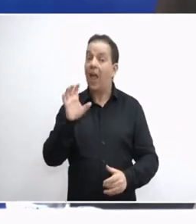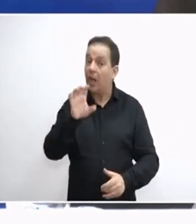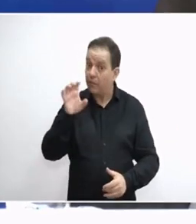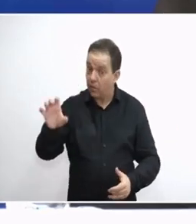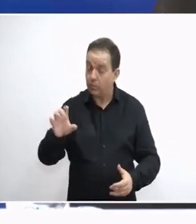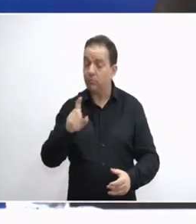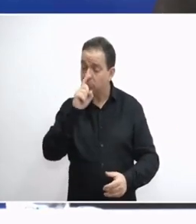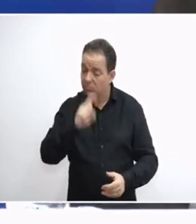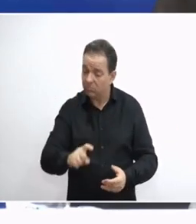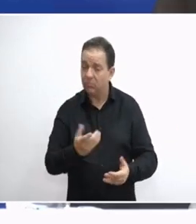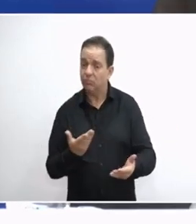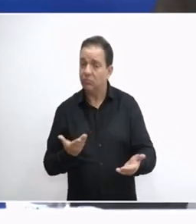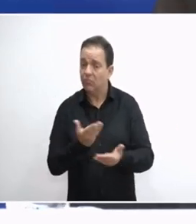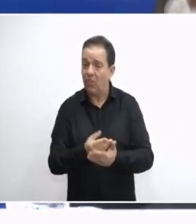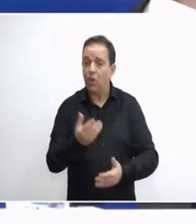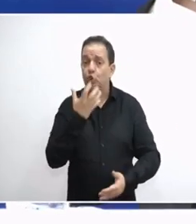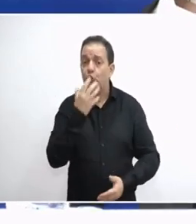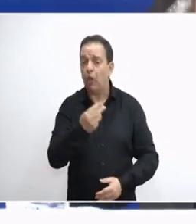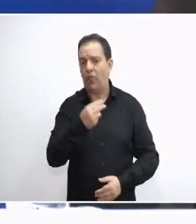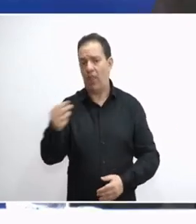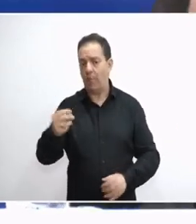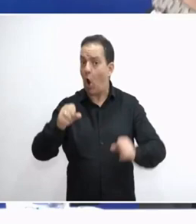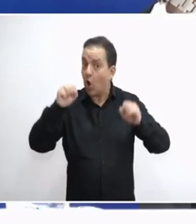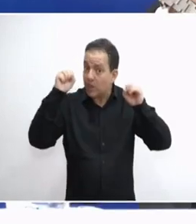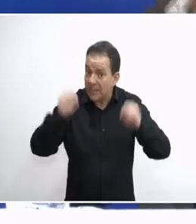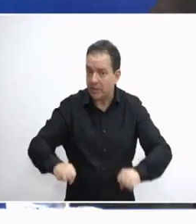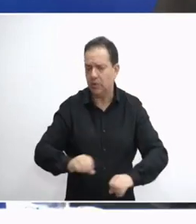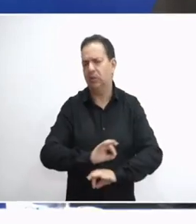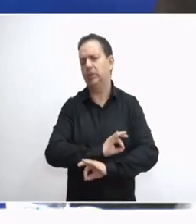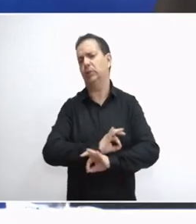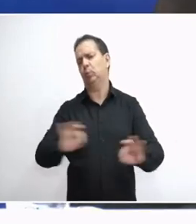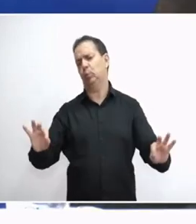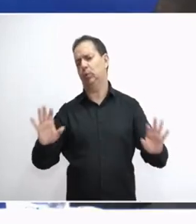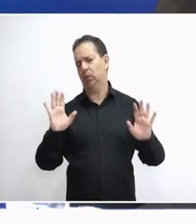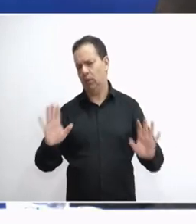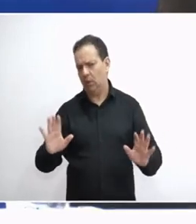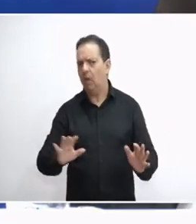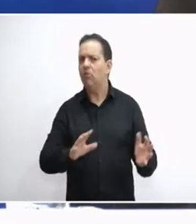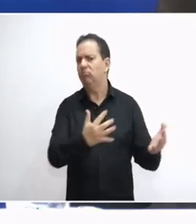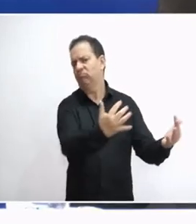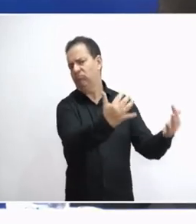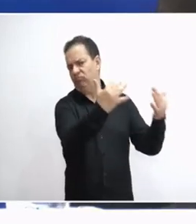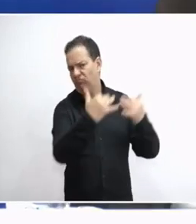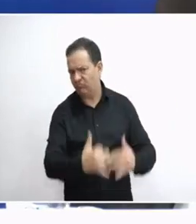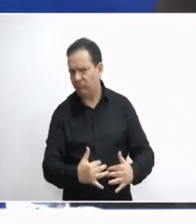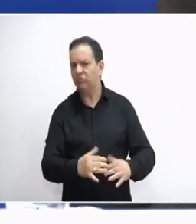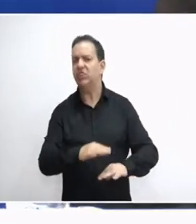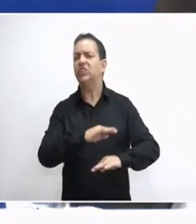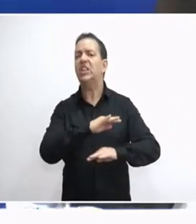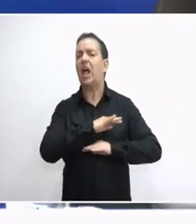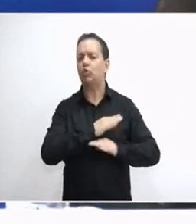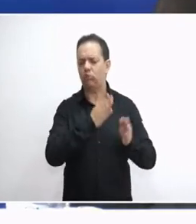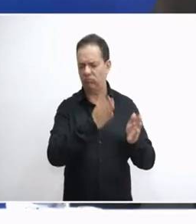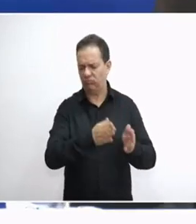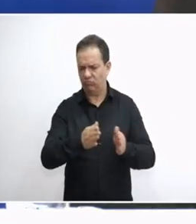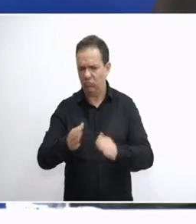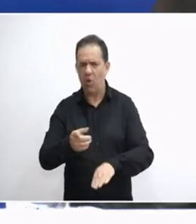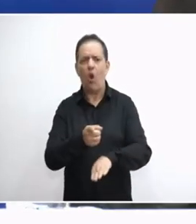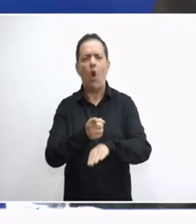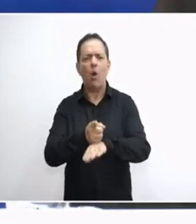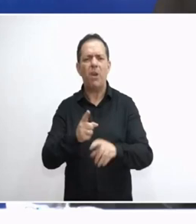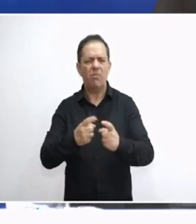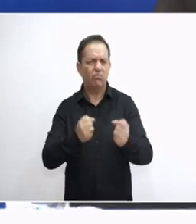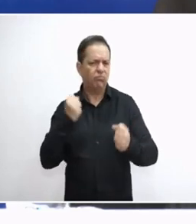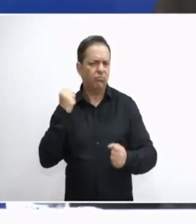Ευρωκοινοβούλιο θα τεθεί ένα πολύ σοβαρό θέμα, θα συμφωνήσουν όλοι γιατί αυτό είναι και θα έρθει ένα στρατός πολύ συγκεκριμένος με υπερόπλα. Σε μια